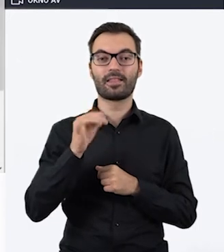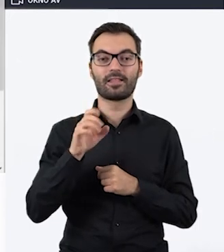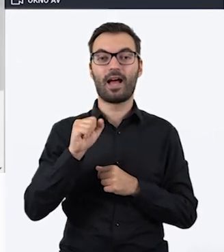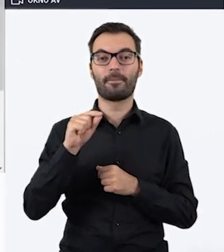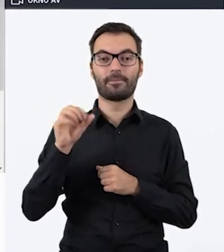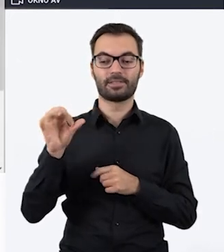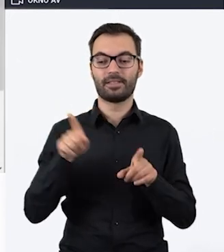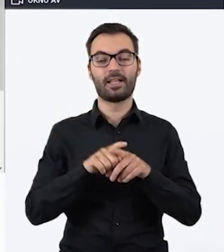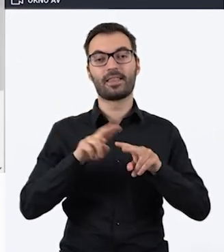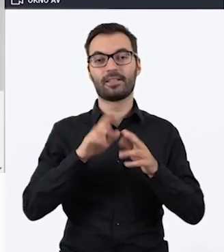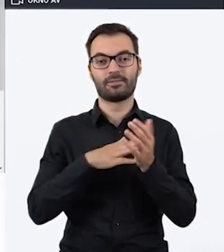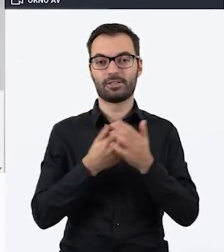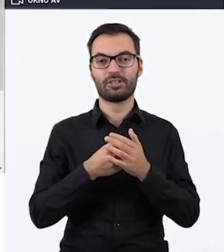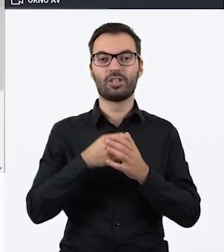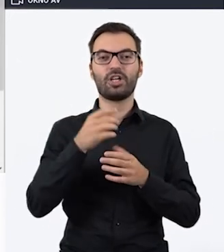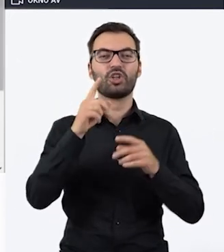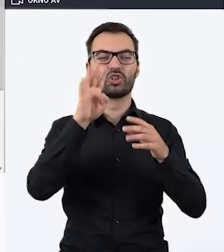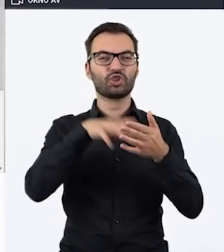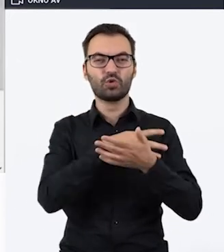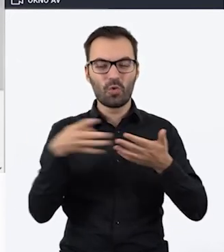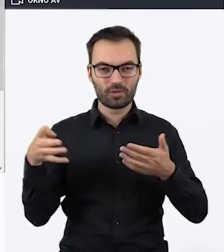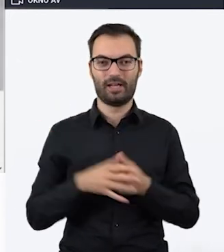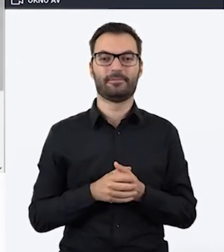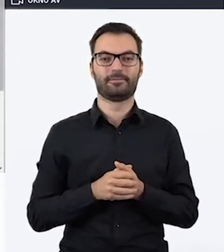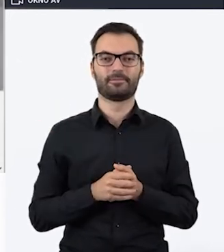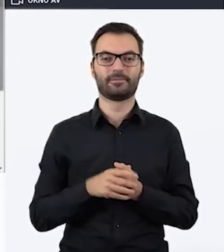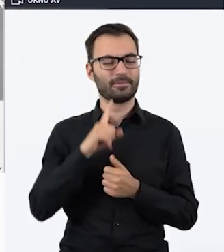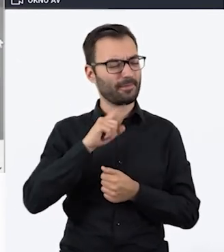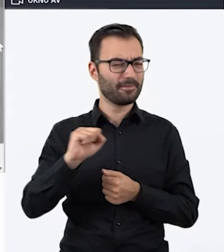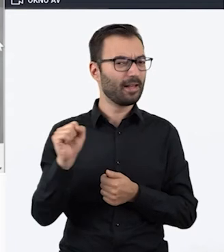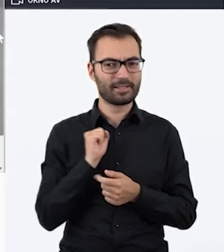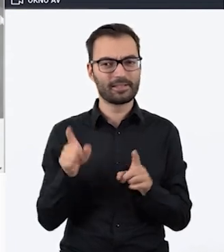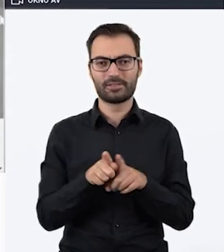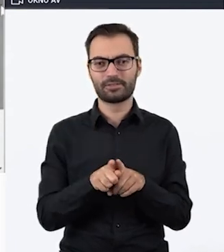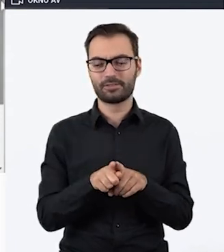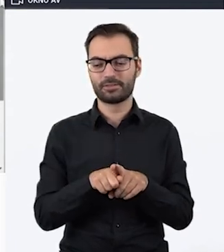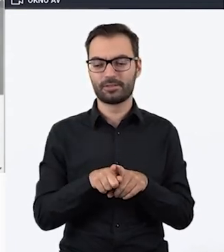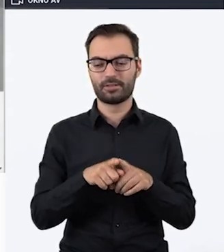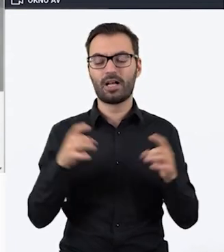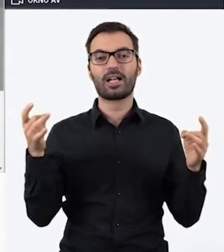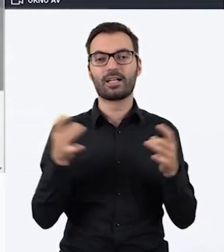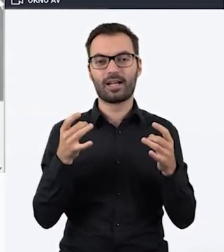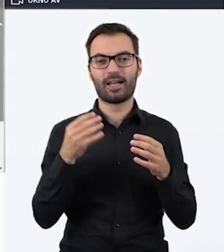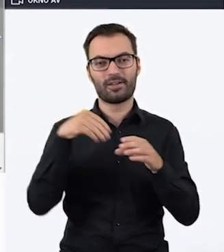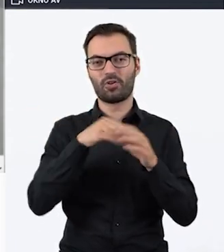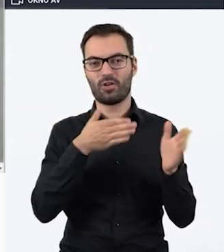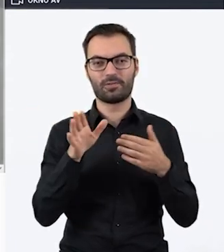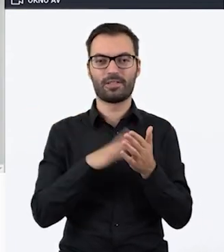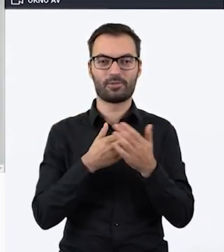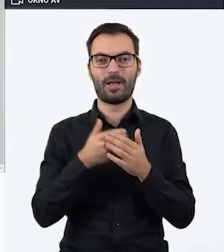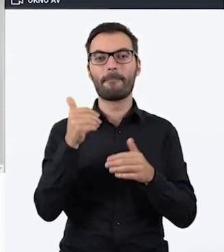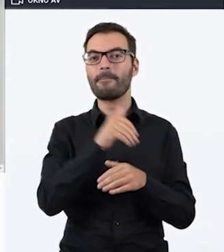apps mamy też takie narzędzia jak krzyżówki. Bardzo fajne są również gry wbudowane, m